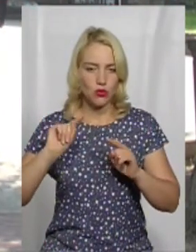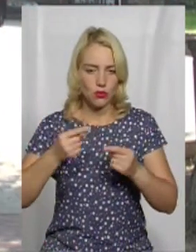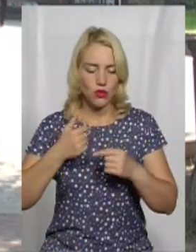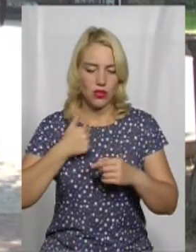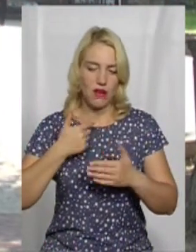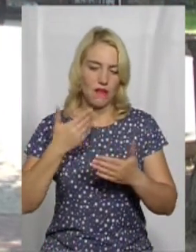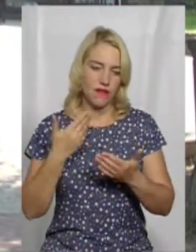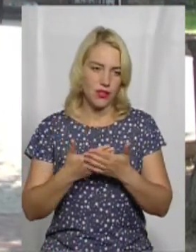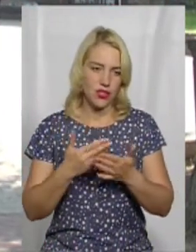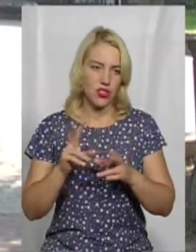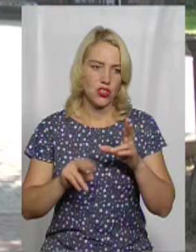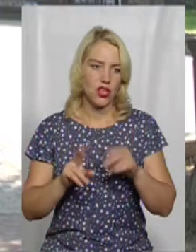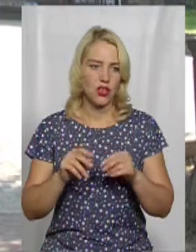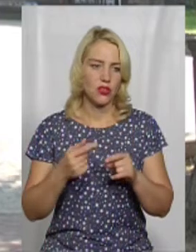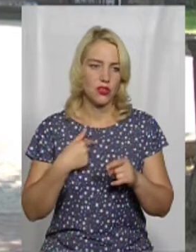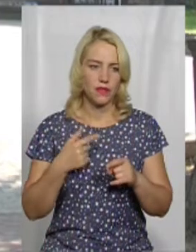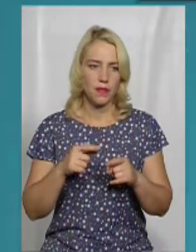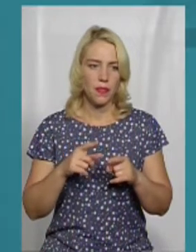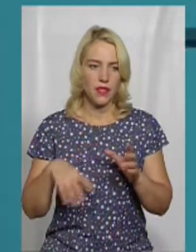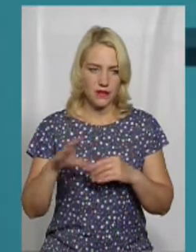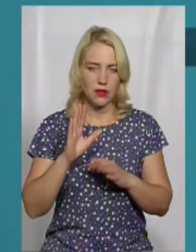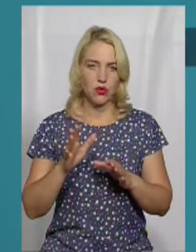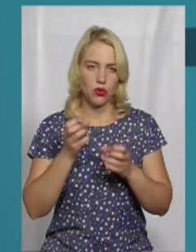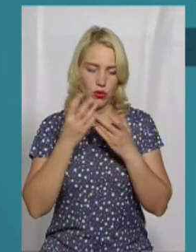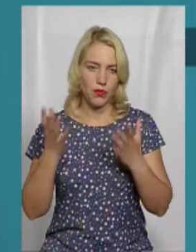як я вже знайшов, компанія розвивається, і все буде добре.